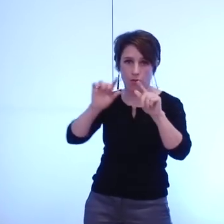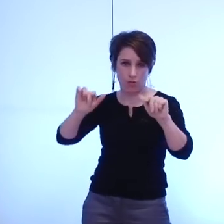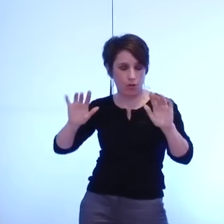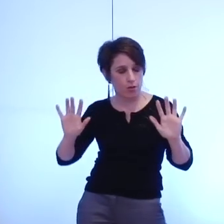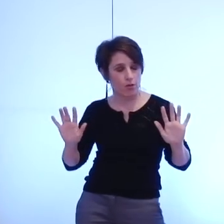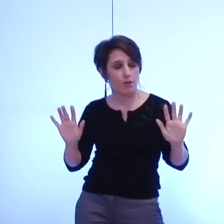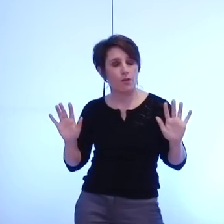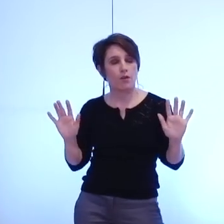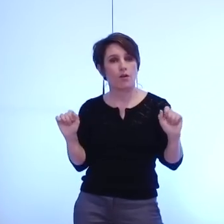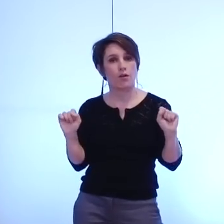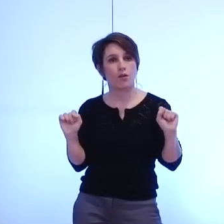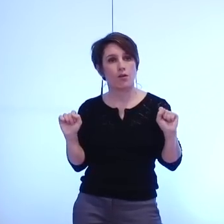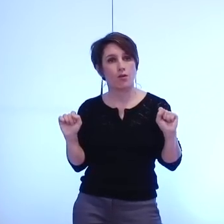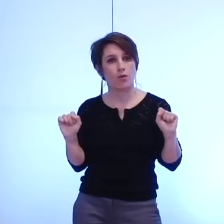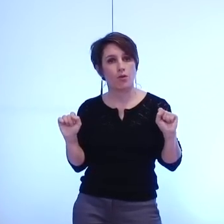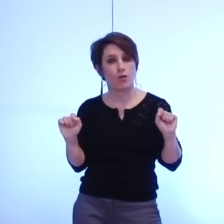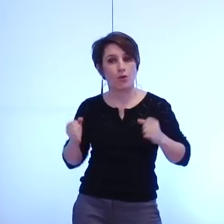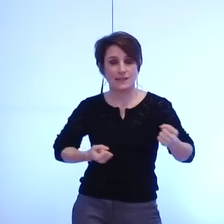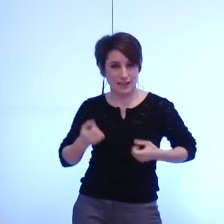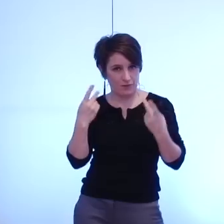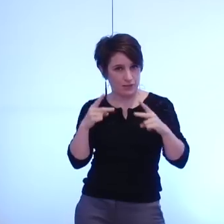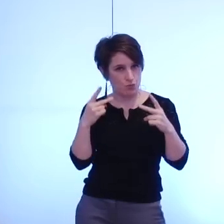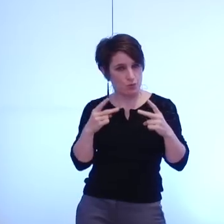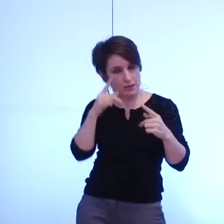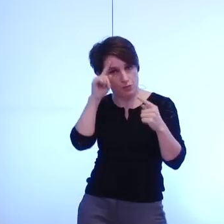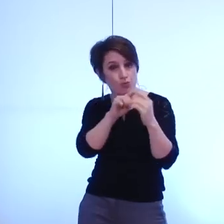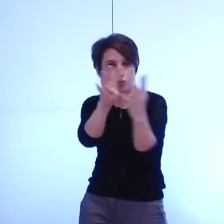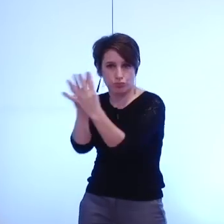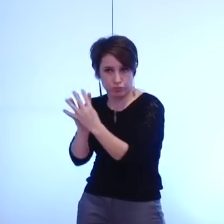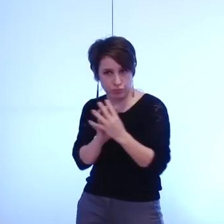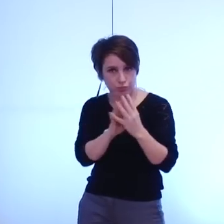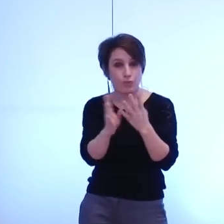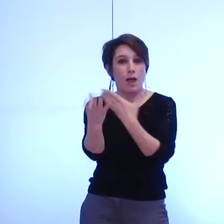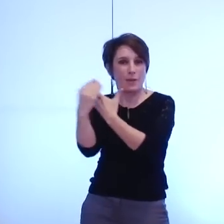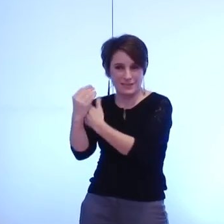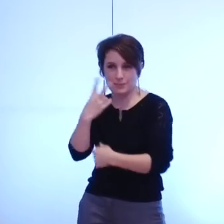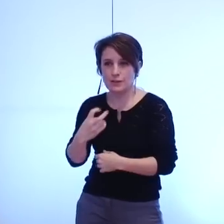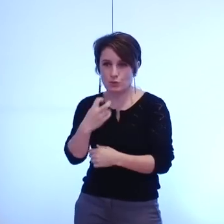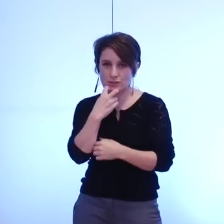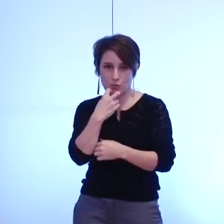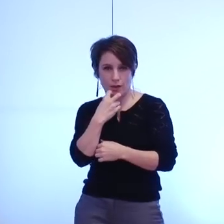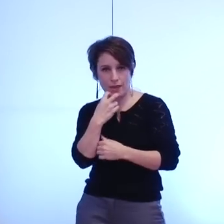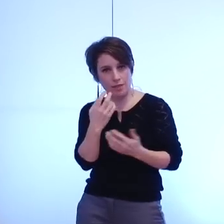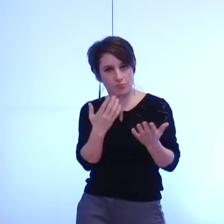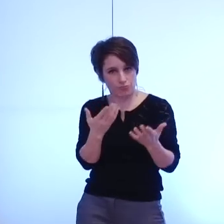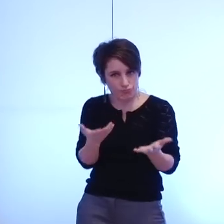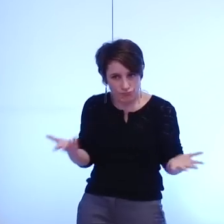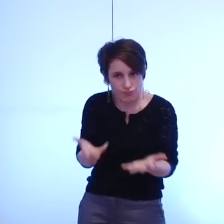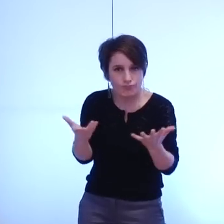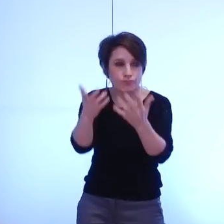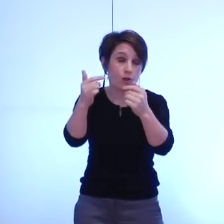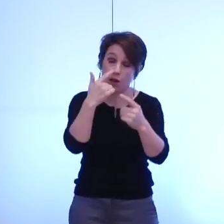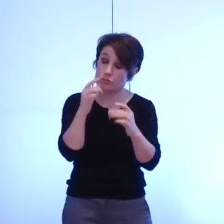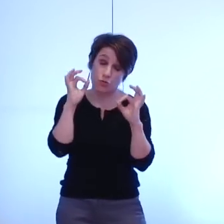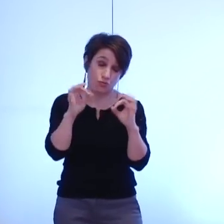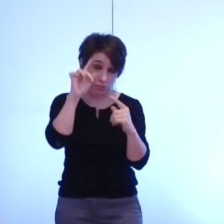souhaiter une proximité des services publics et la participation aux citoyens vous verrez que tout ça recoupe largement les débats qui nous ont occupé jusqu